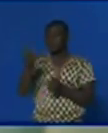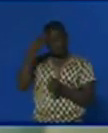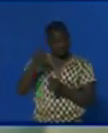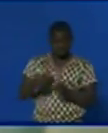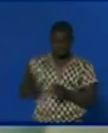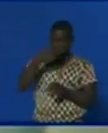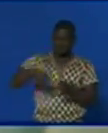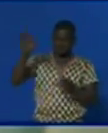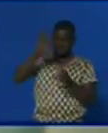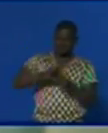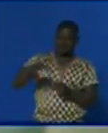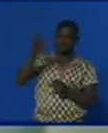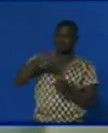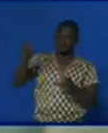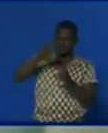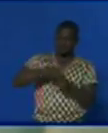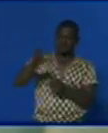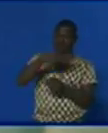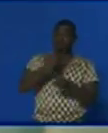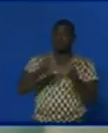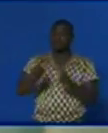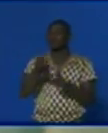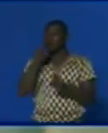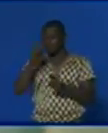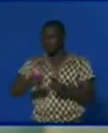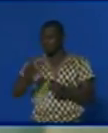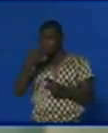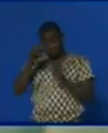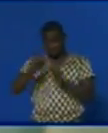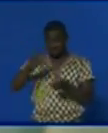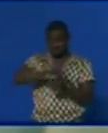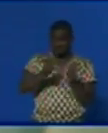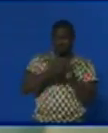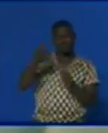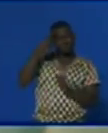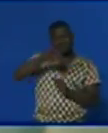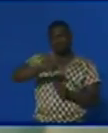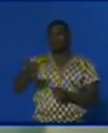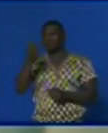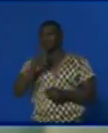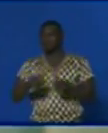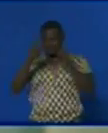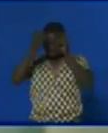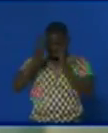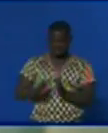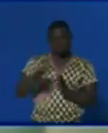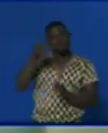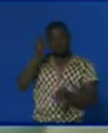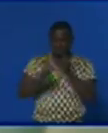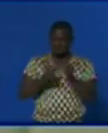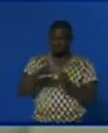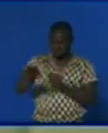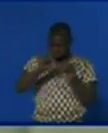'exclut pas la possibilité de désister en faveur d'un autre candidat que l'ensemble de l'opposition viendrait à désigner consensuellement contre